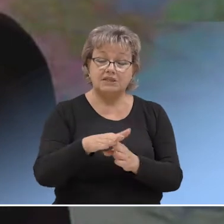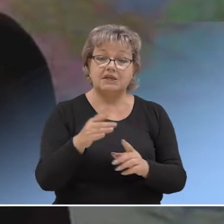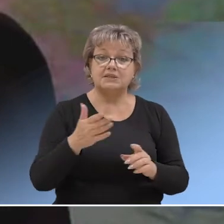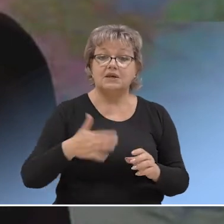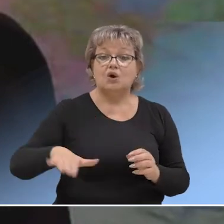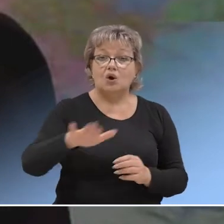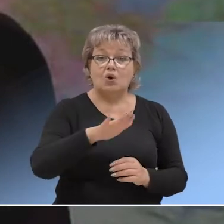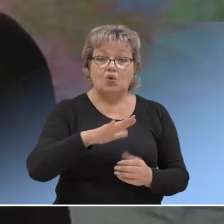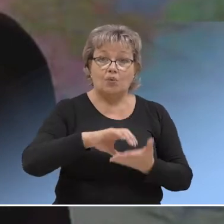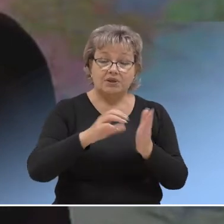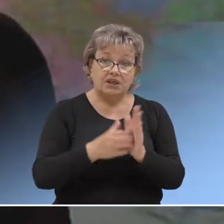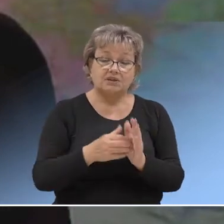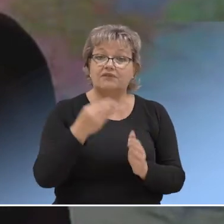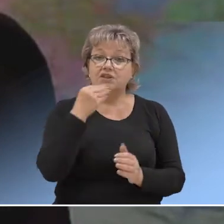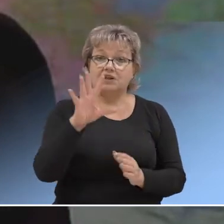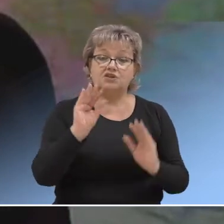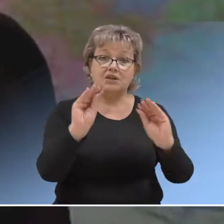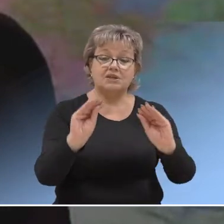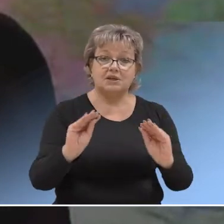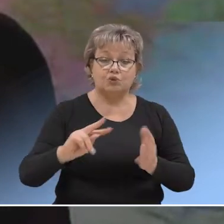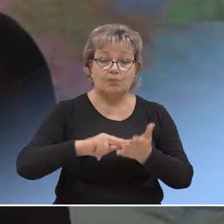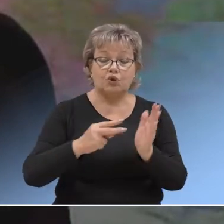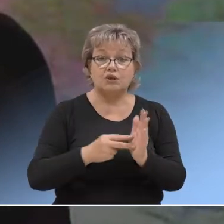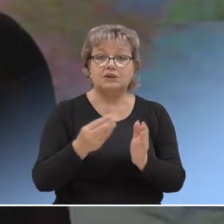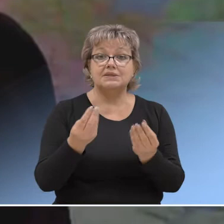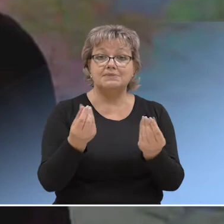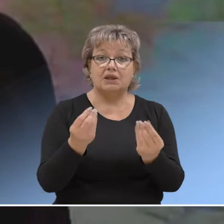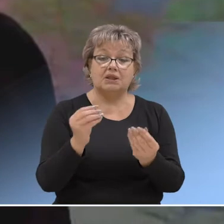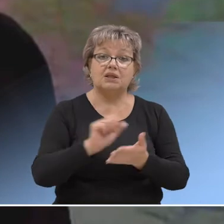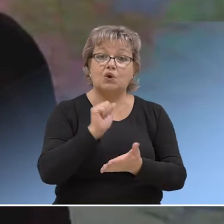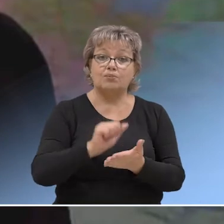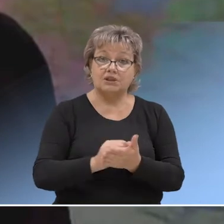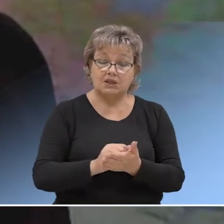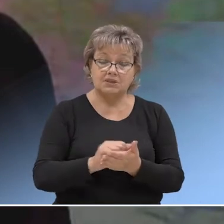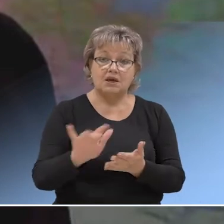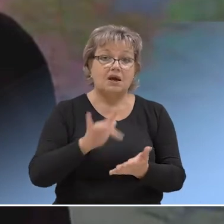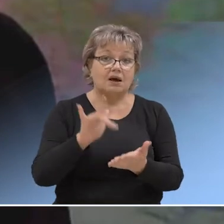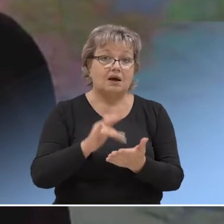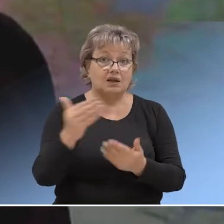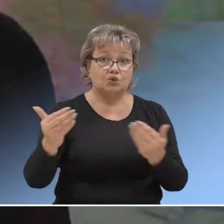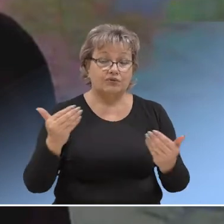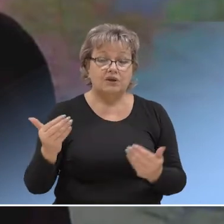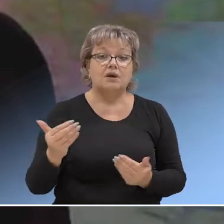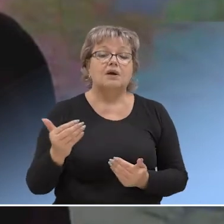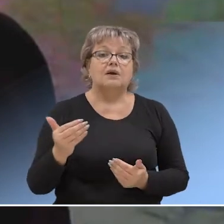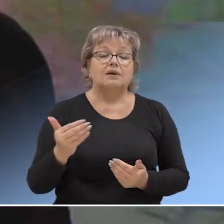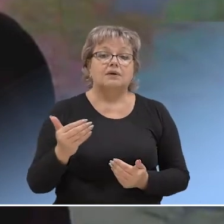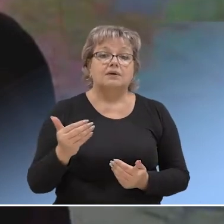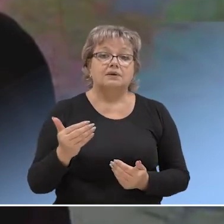объектов. Это прежде всего некачественно разработанная проектно-сметная документация муниципальными образованиями,